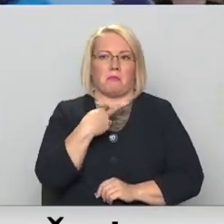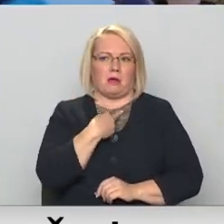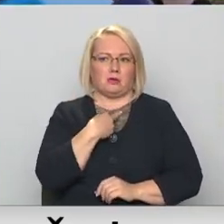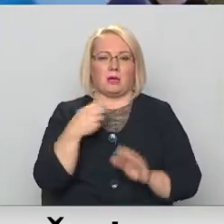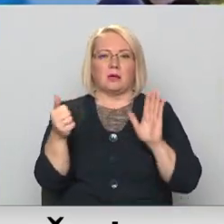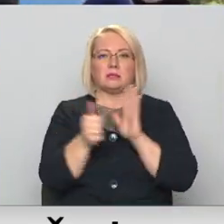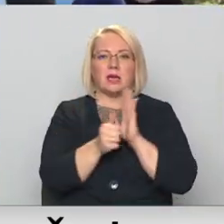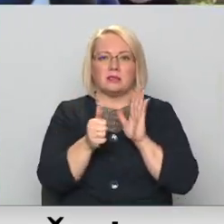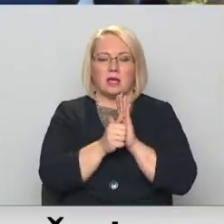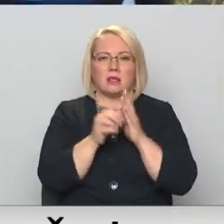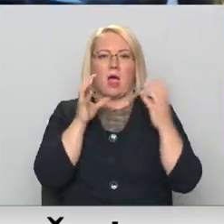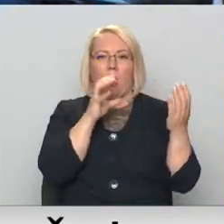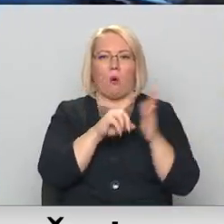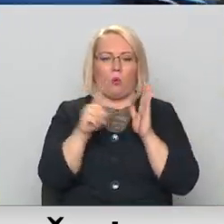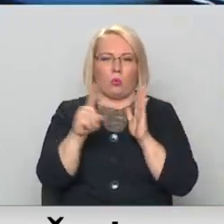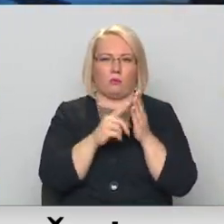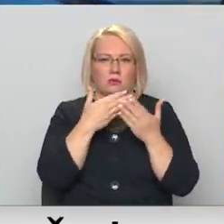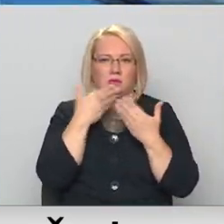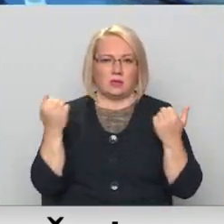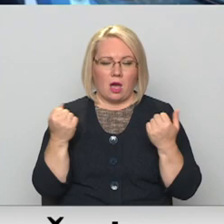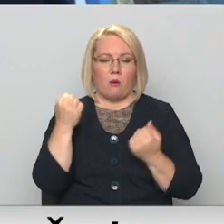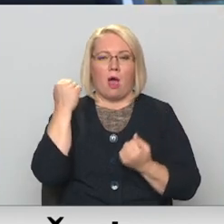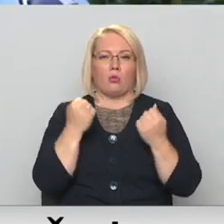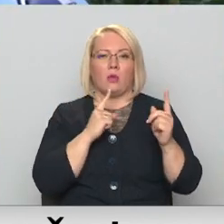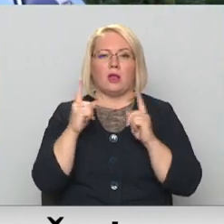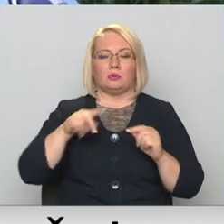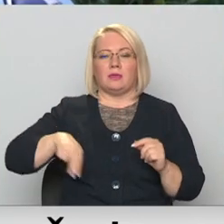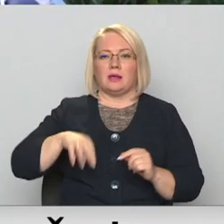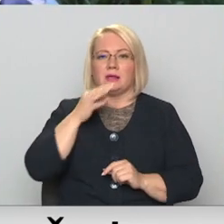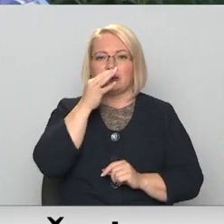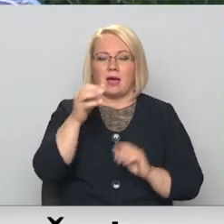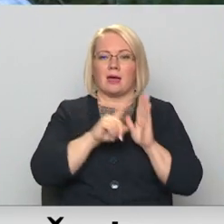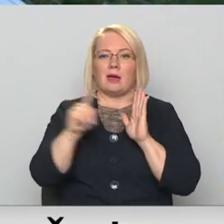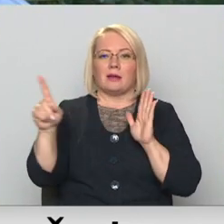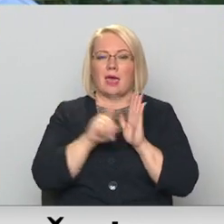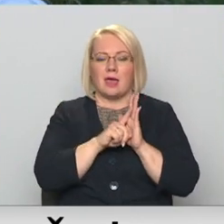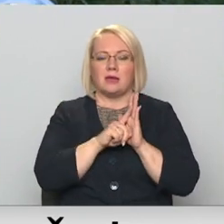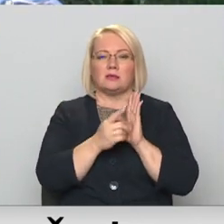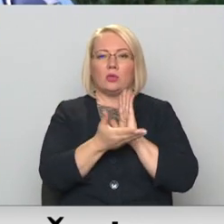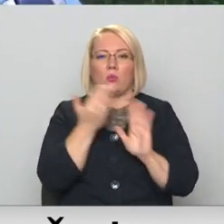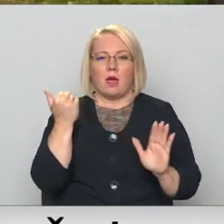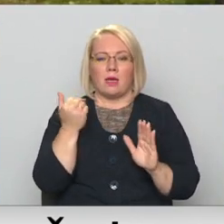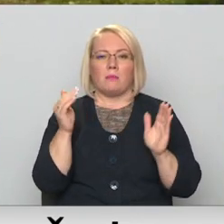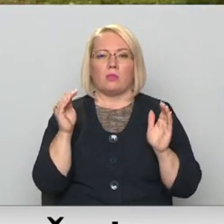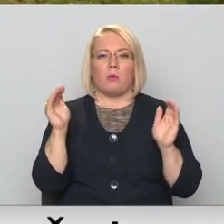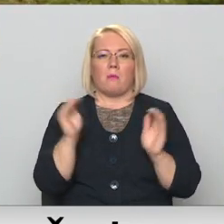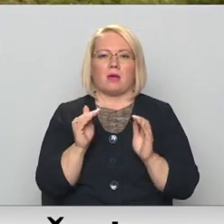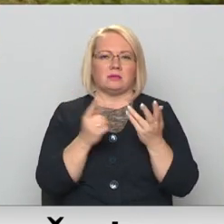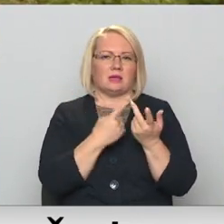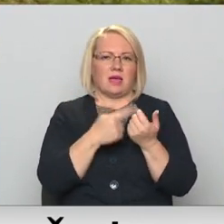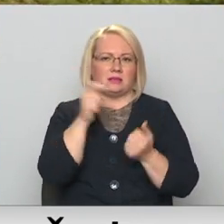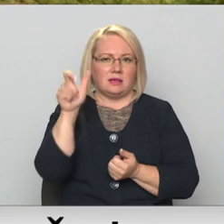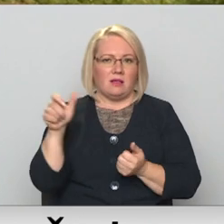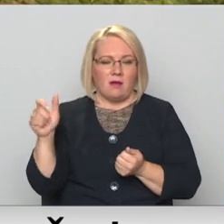sestdienās negāja autobus. Autotransporta direkcijā skaidro reisi noņemte mazā pasažieru skaita dēļ. Slēgtajos